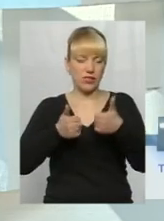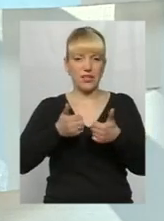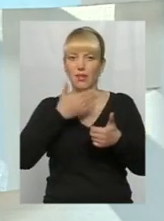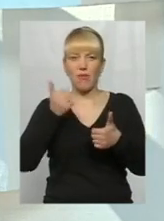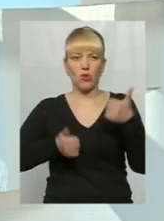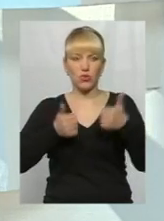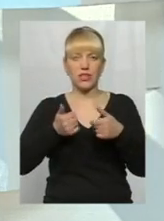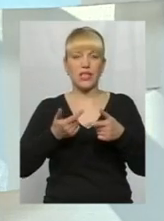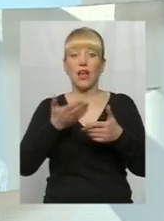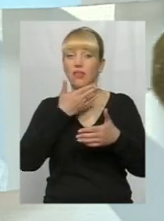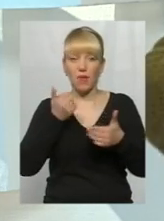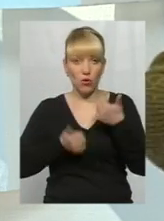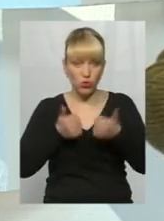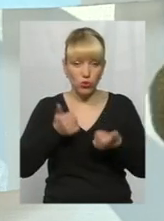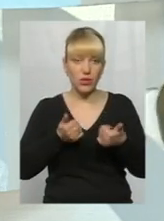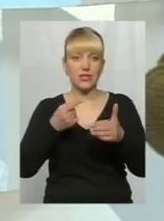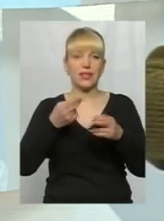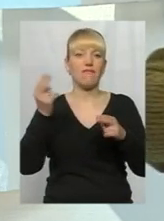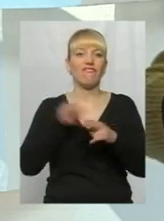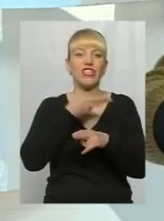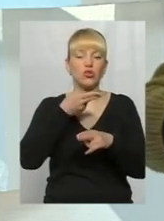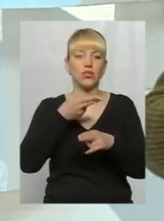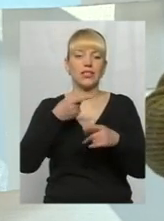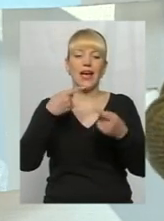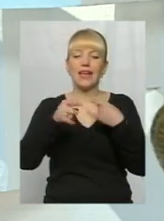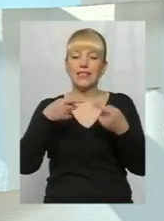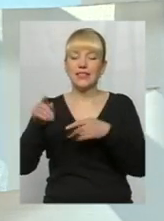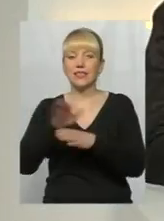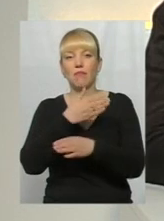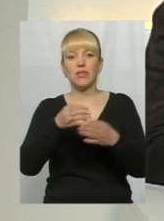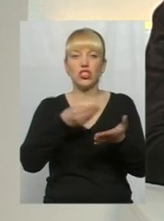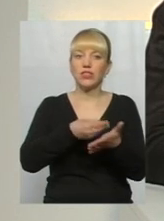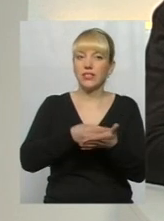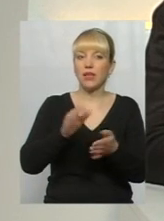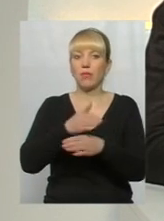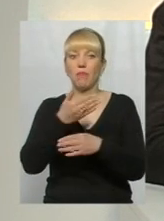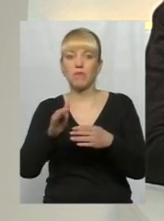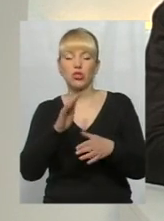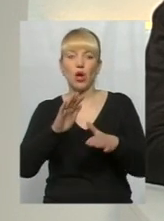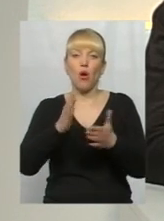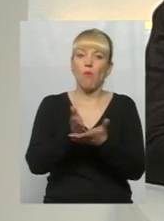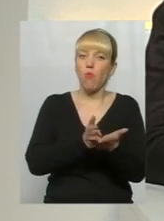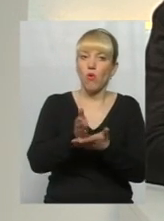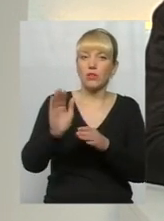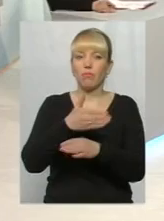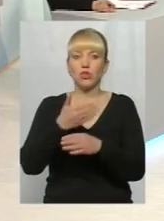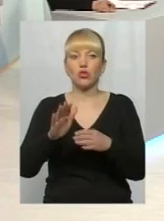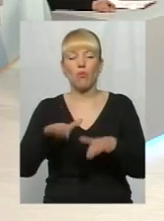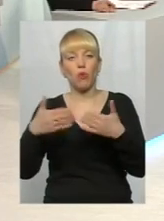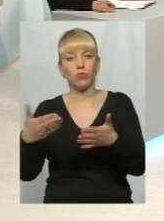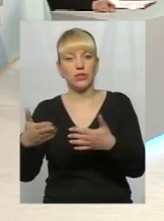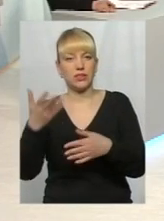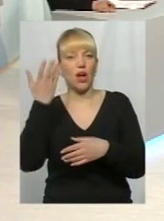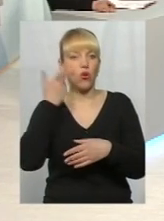конкуренції – це відсутність різниці між цінами, знову ж таки, між послугами, між пропозиціями і так далі. Бо одна